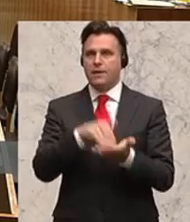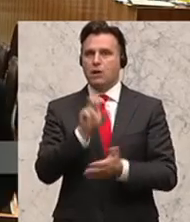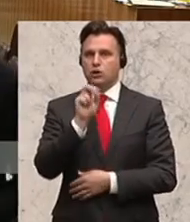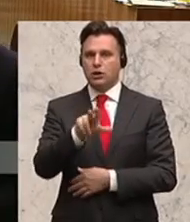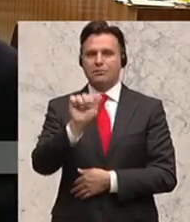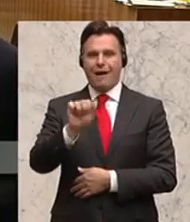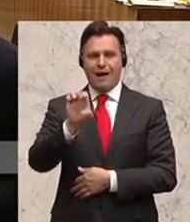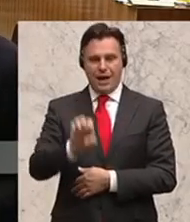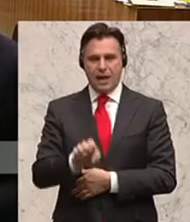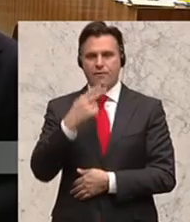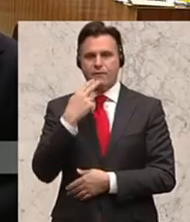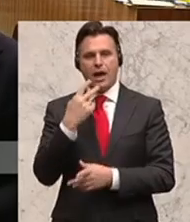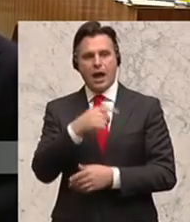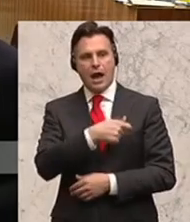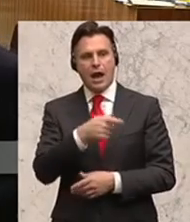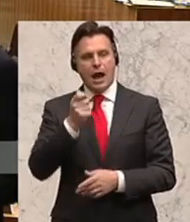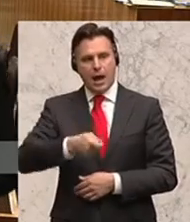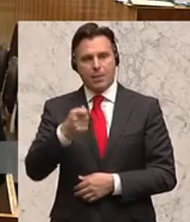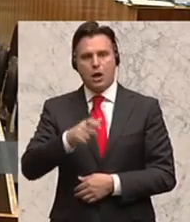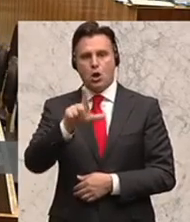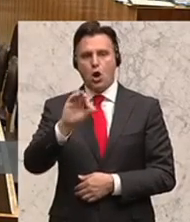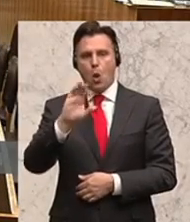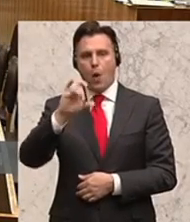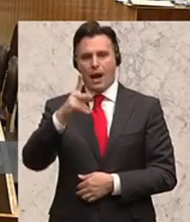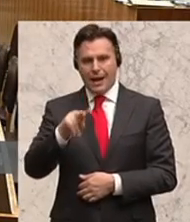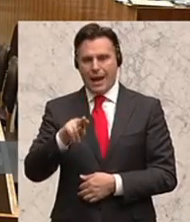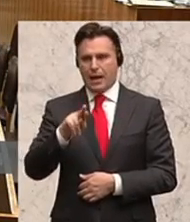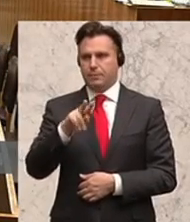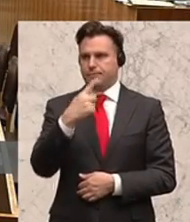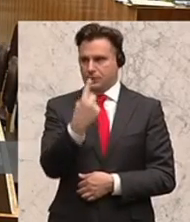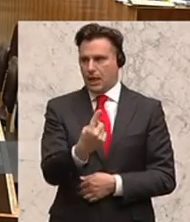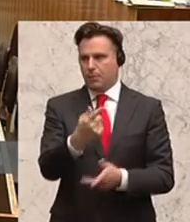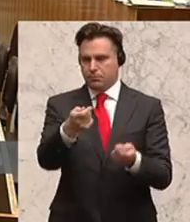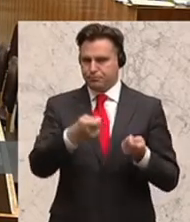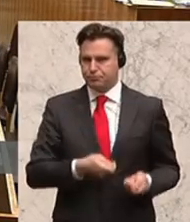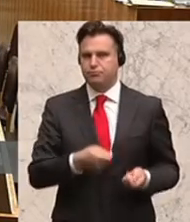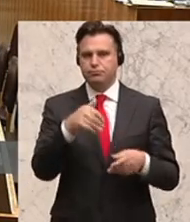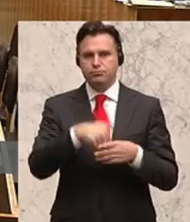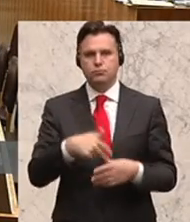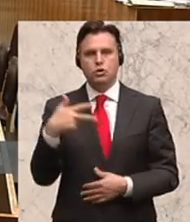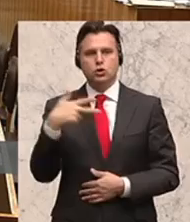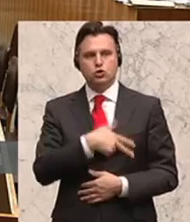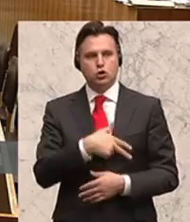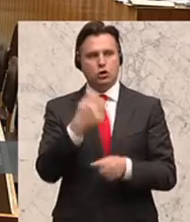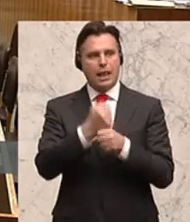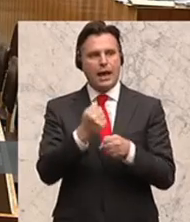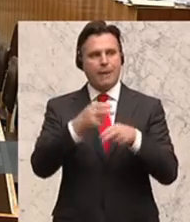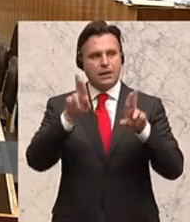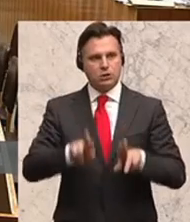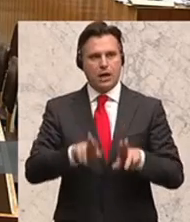und Lagerräumen für derartige Stoffe und Gemische. Anstelle der bisherigen neuen Gefahrenmerkmale für